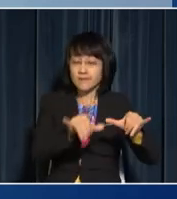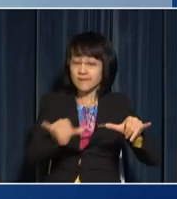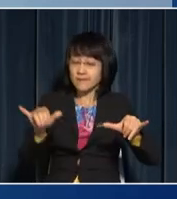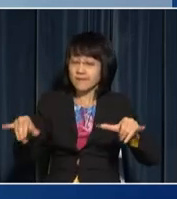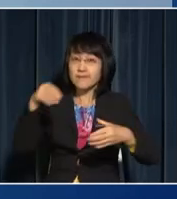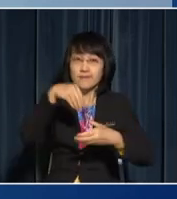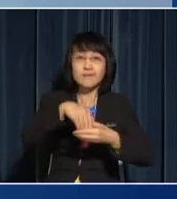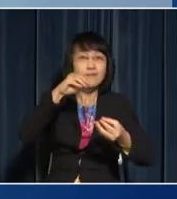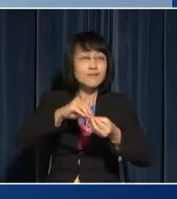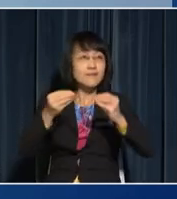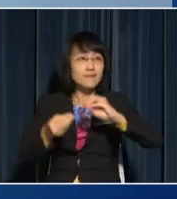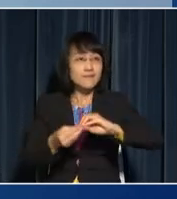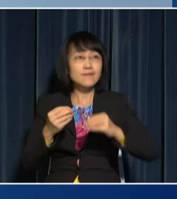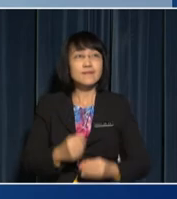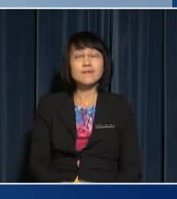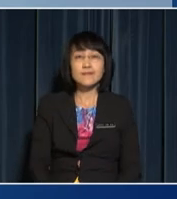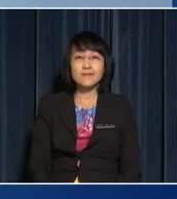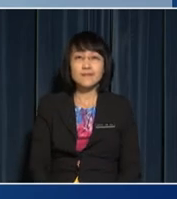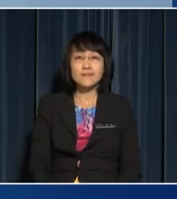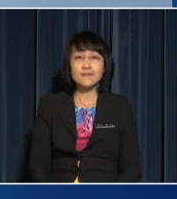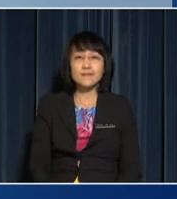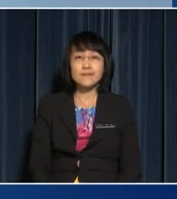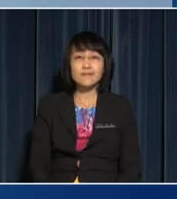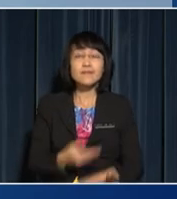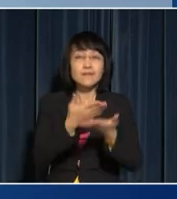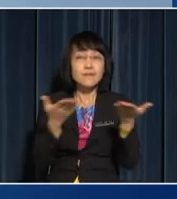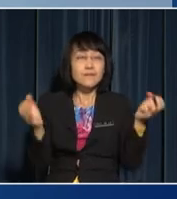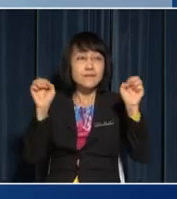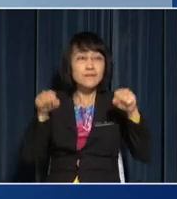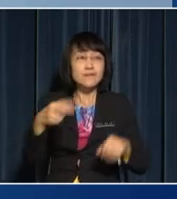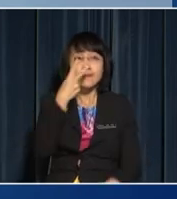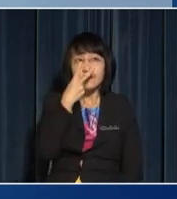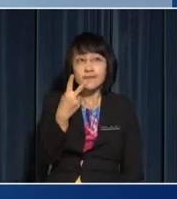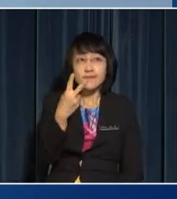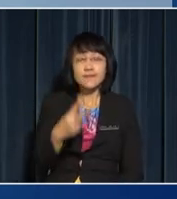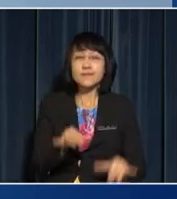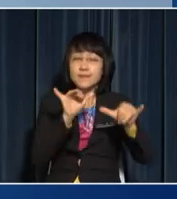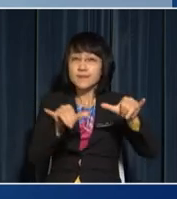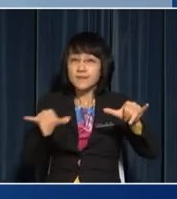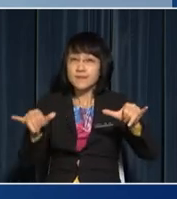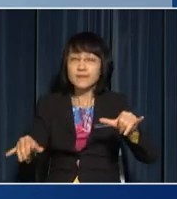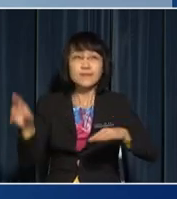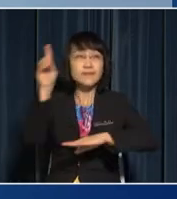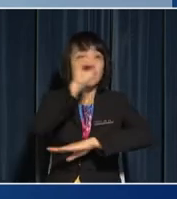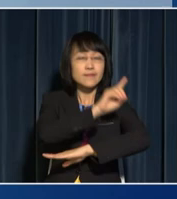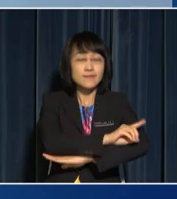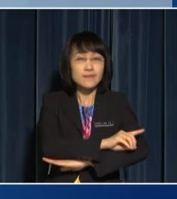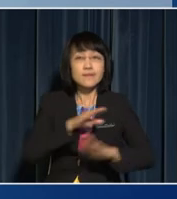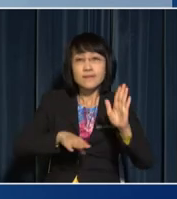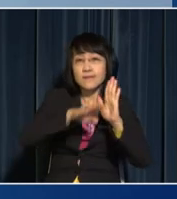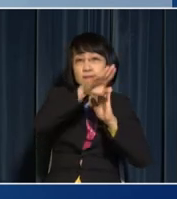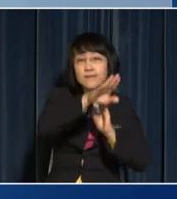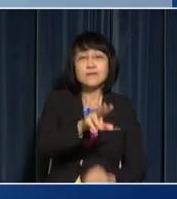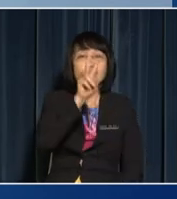the pattern in the numbers Here, you can see that the pattern of day